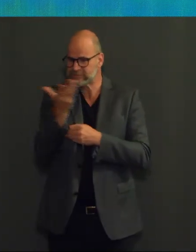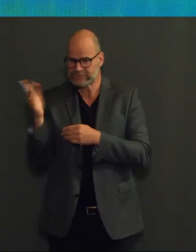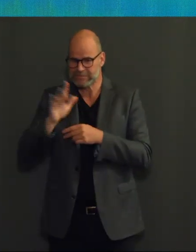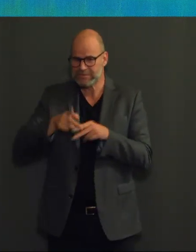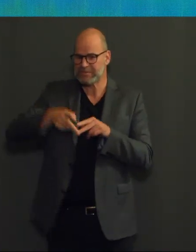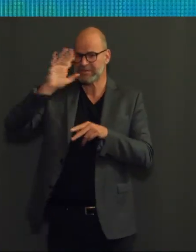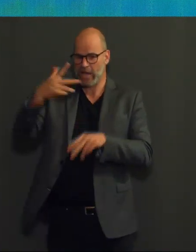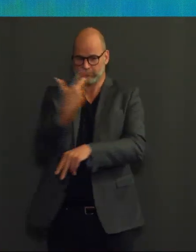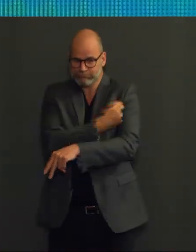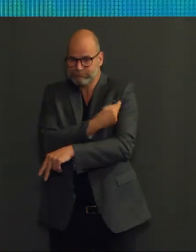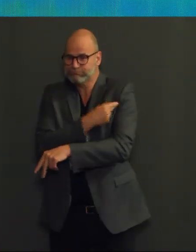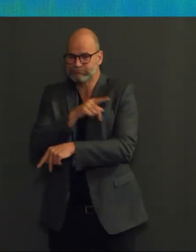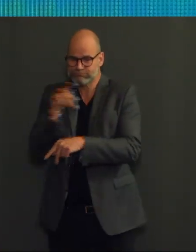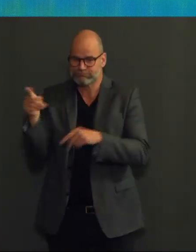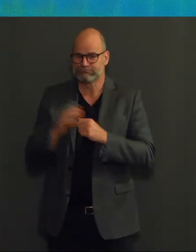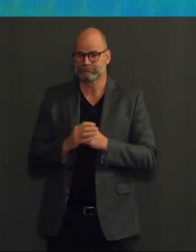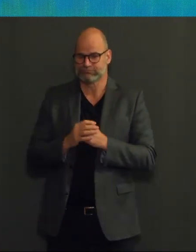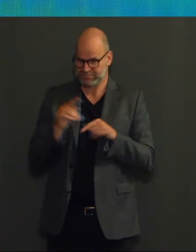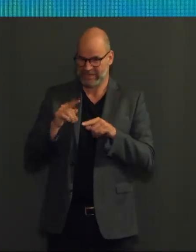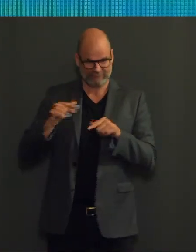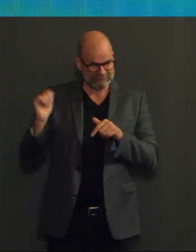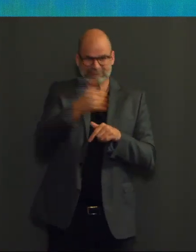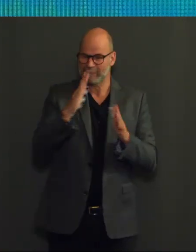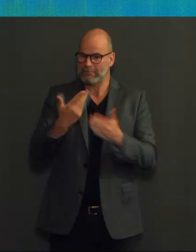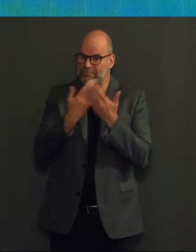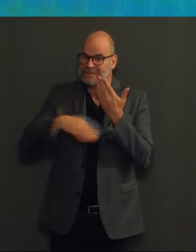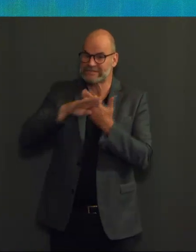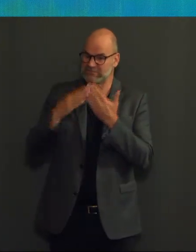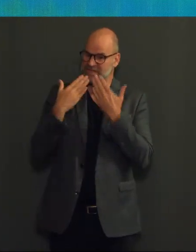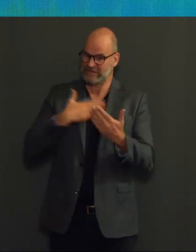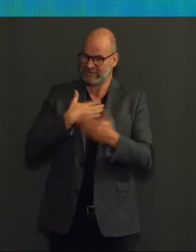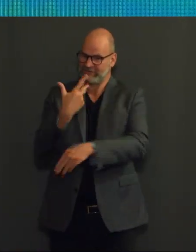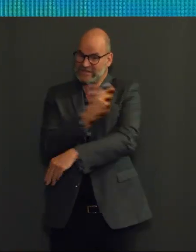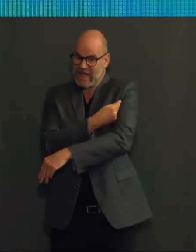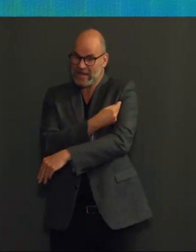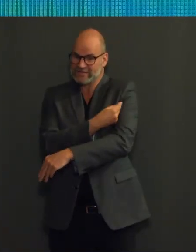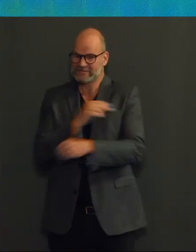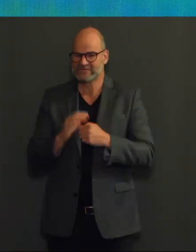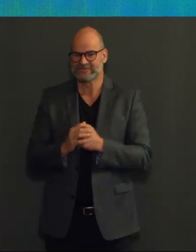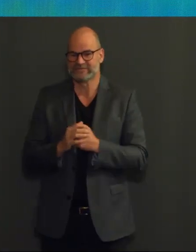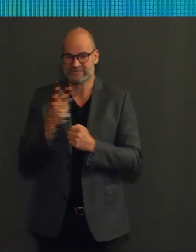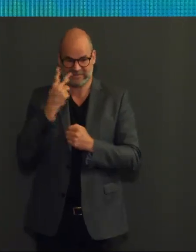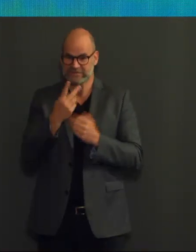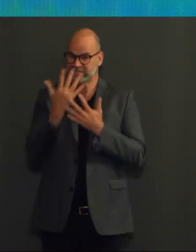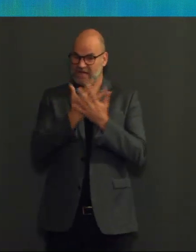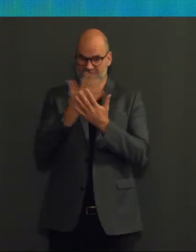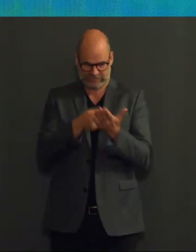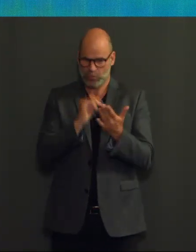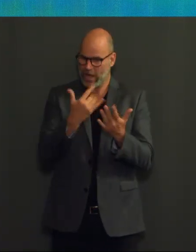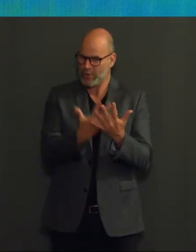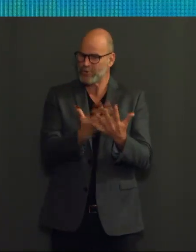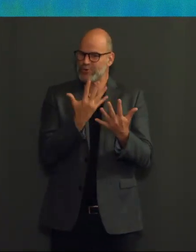en bovendien wijzen alle gegevens erop dat de vaccins een goede bescherming geven tegen alle gekende